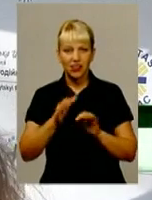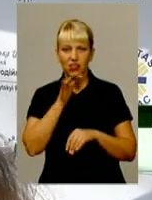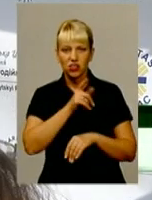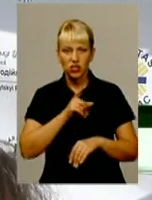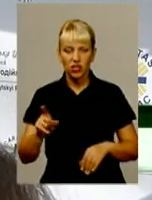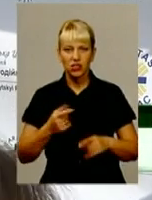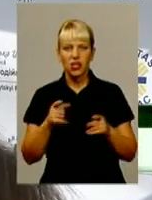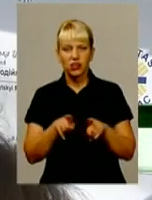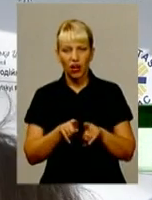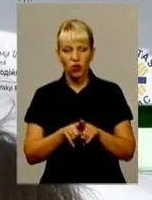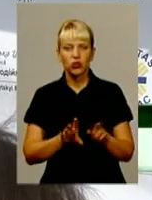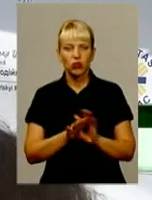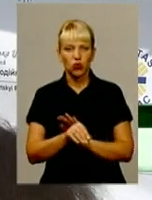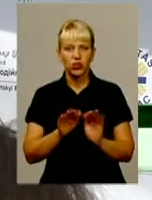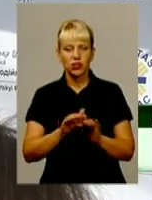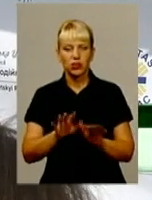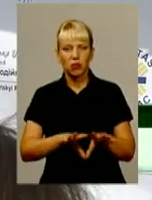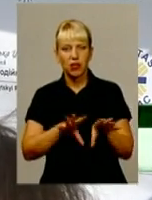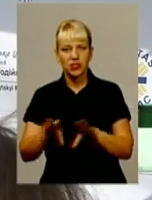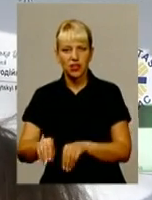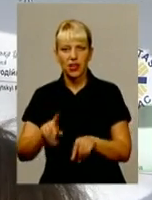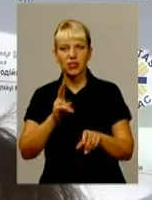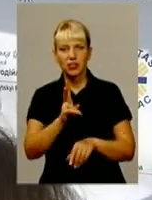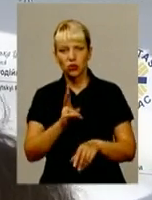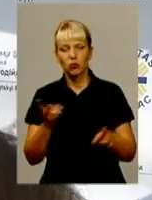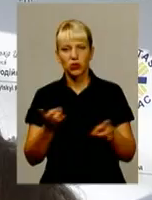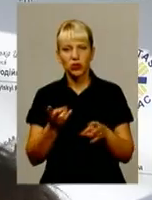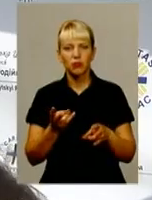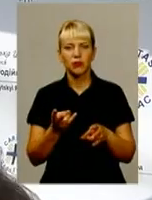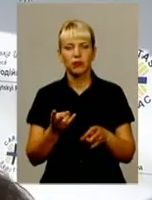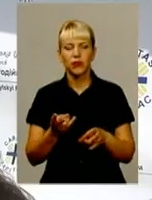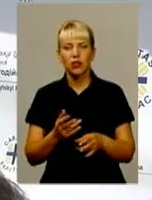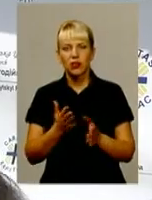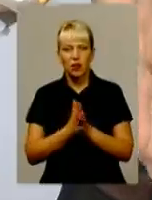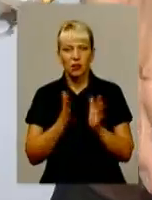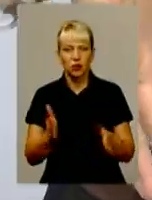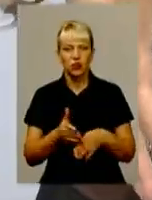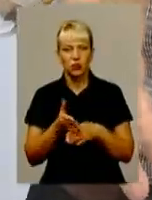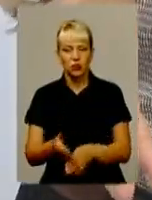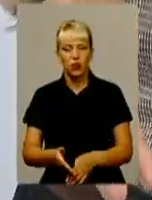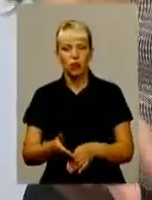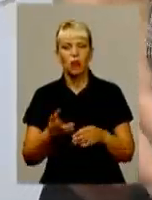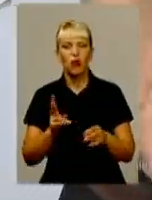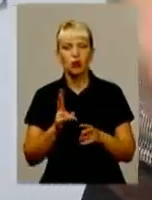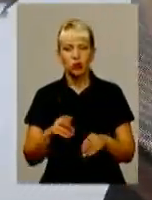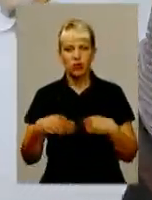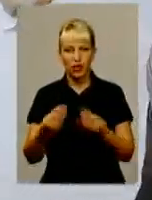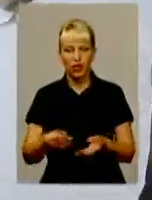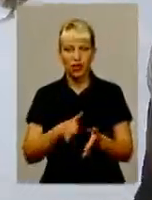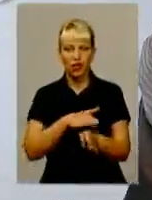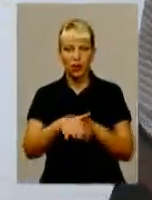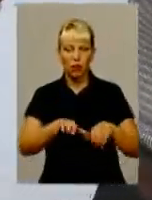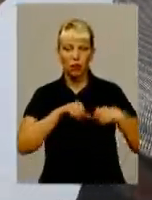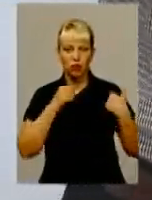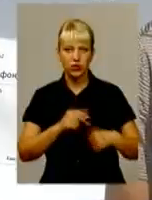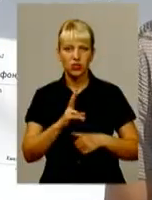дітей входять також і переселенці, як нікому сьогодні найбільша допомога. Хто дає, наповнює серце, хто